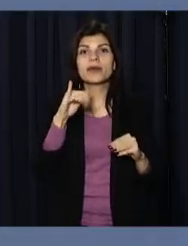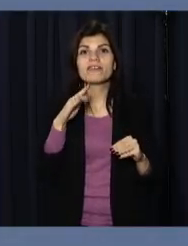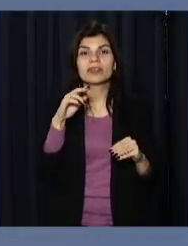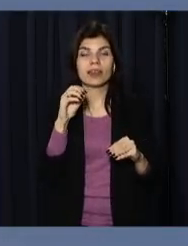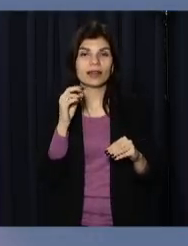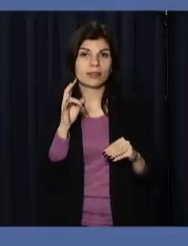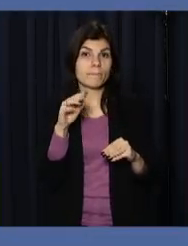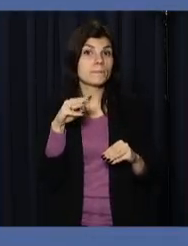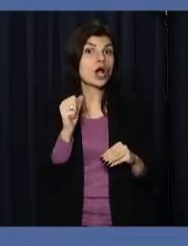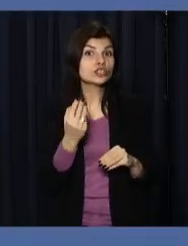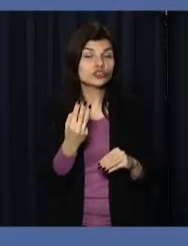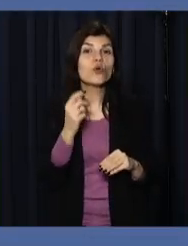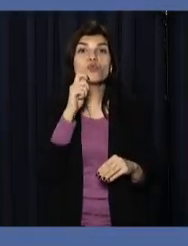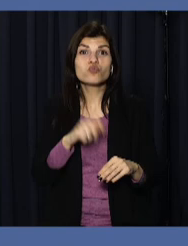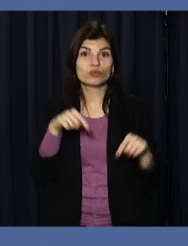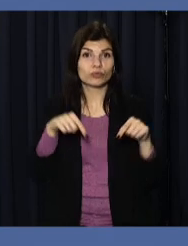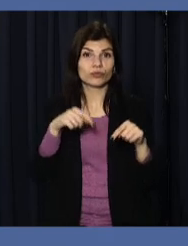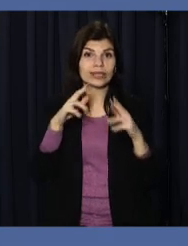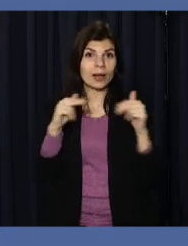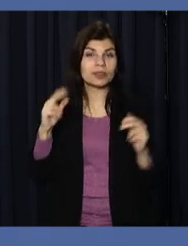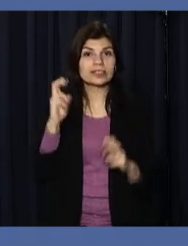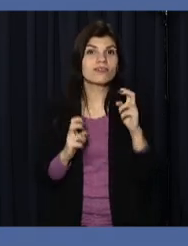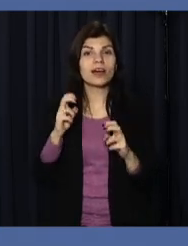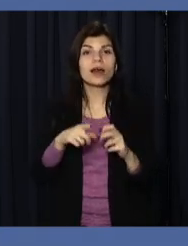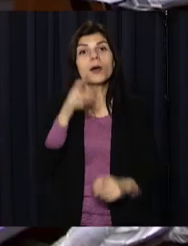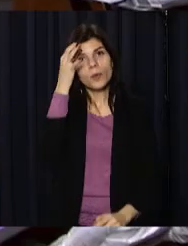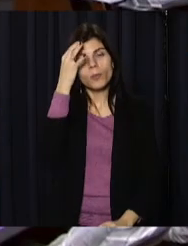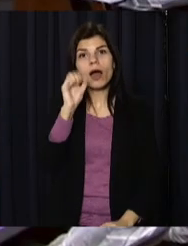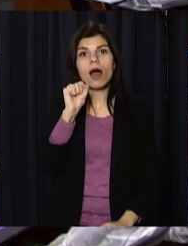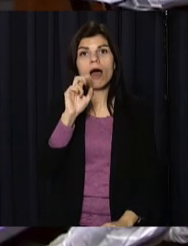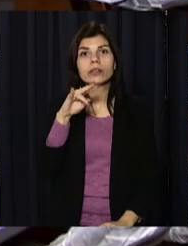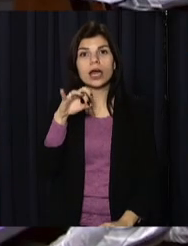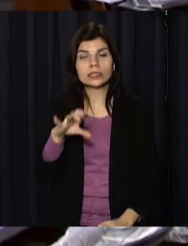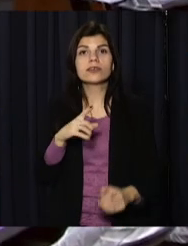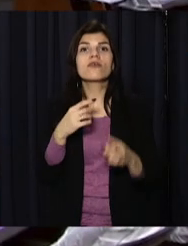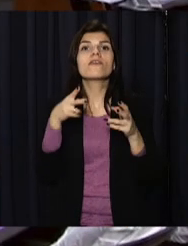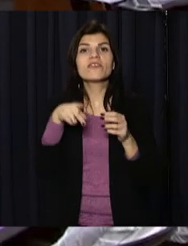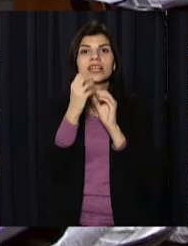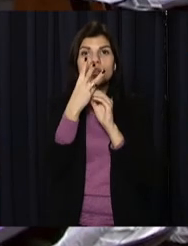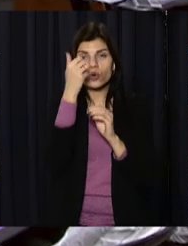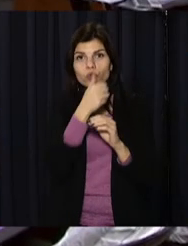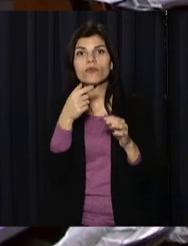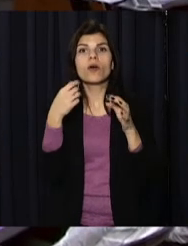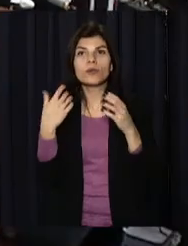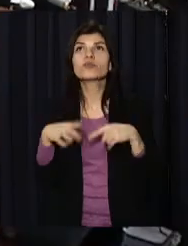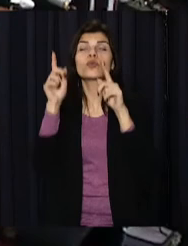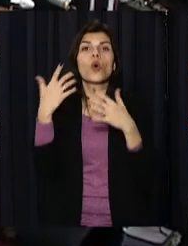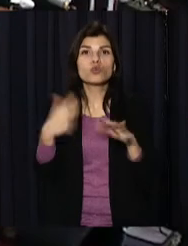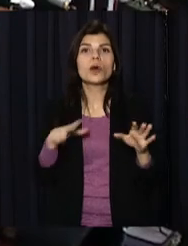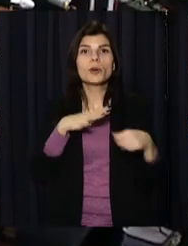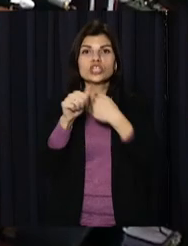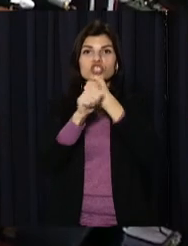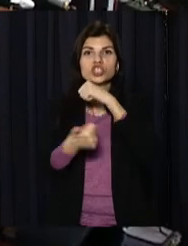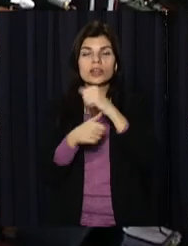у співпраці з іншими українськими компаніями. Нагадаємо, «Антарес» запускають з 2013 року. Вже було 16